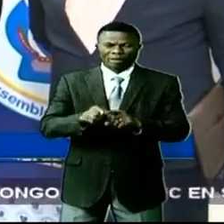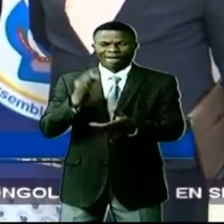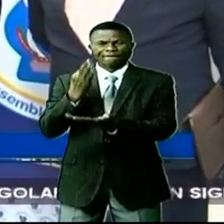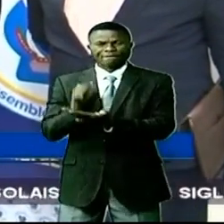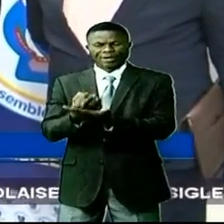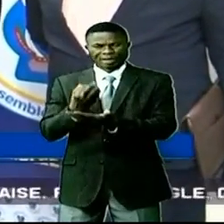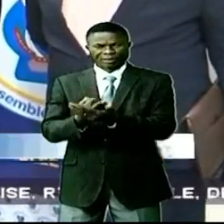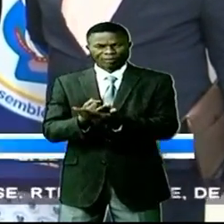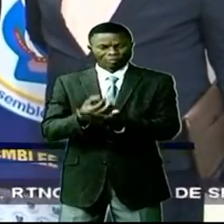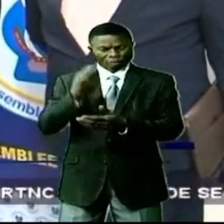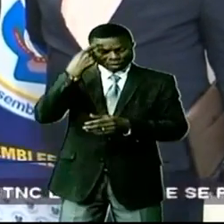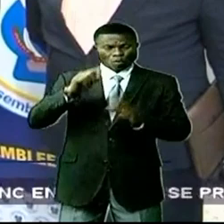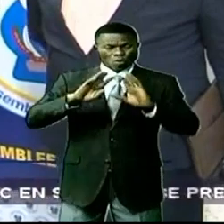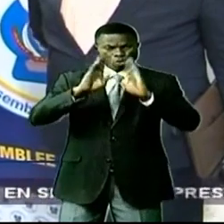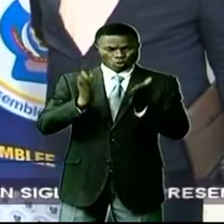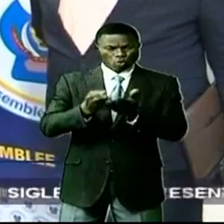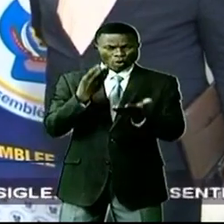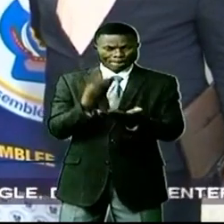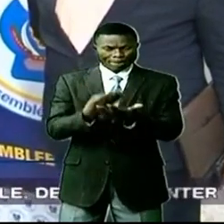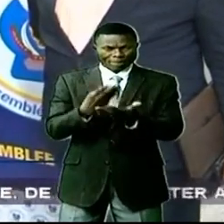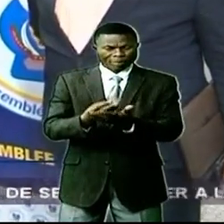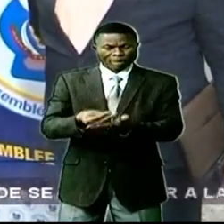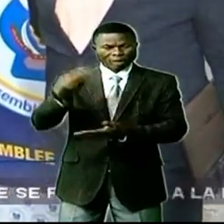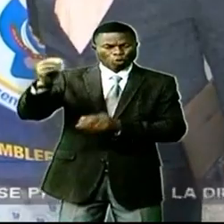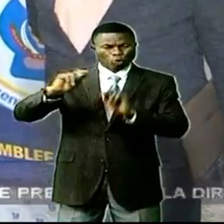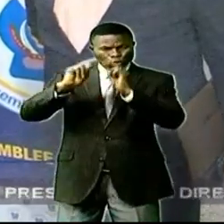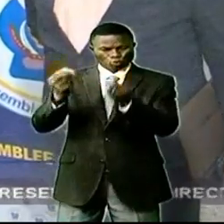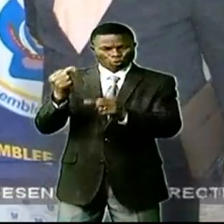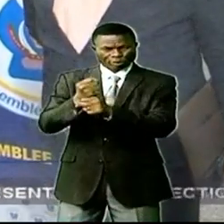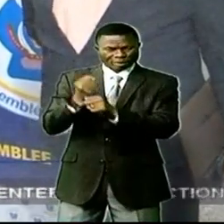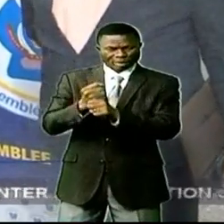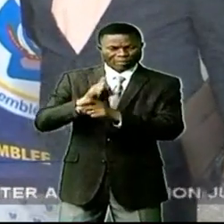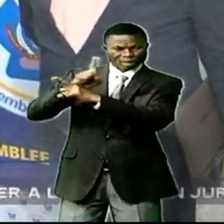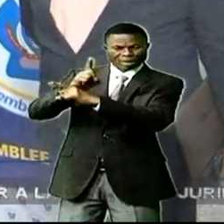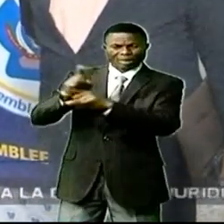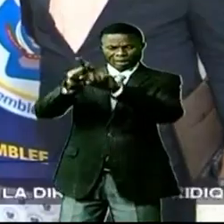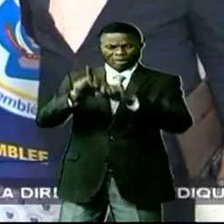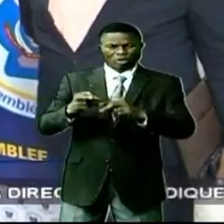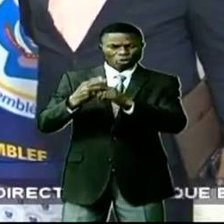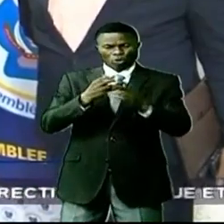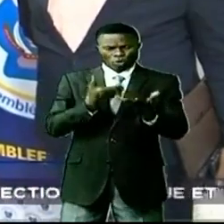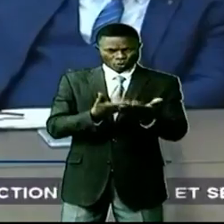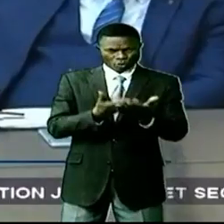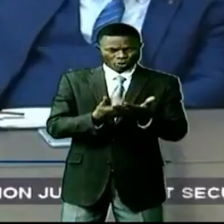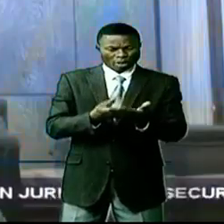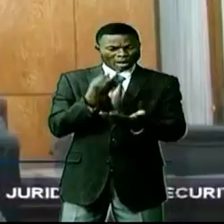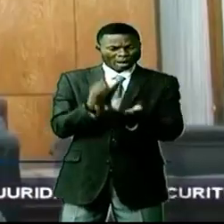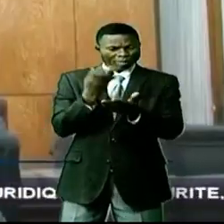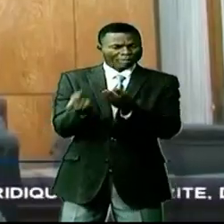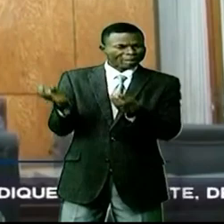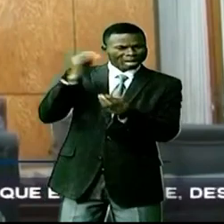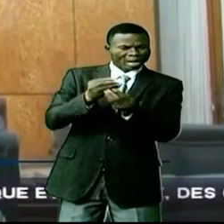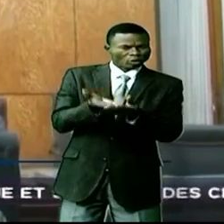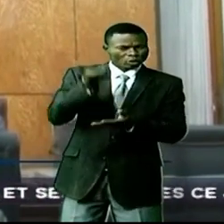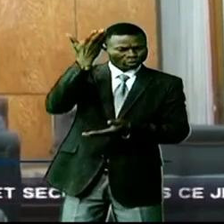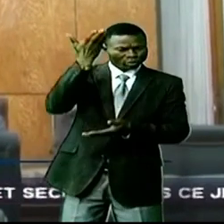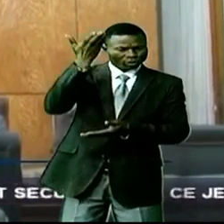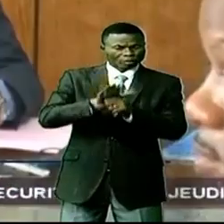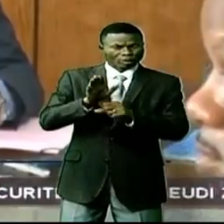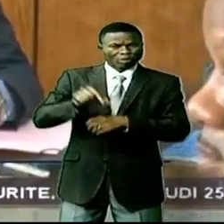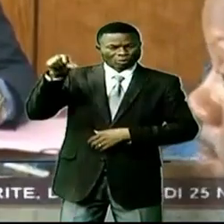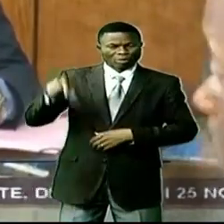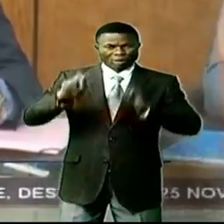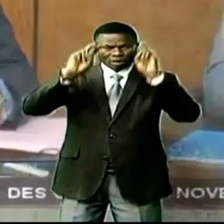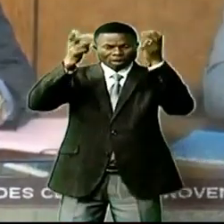que le budget qui a été octroyé à ces différents services de défense et sécurité puisse être majoré. Plusieurs quartiers de la ville